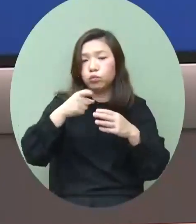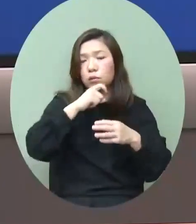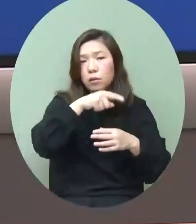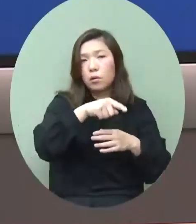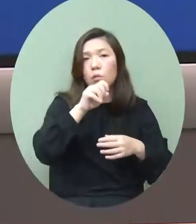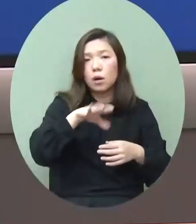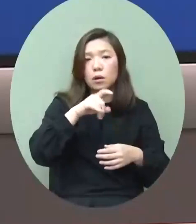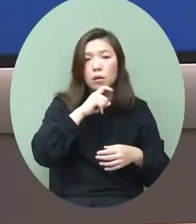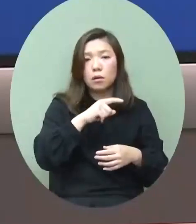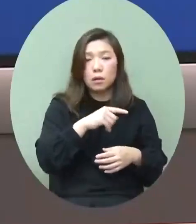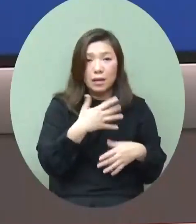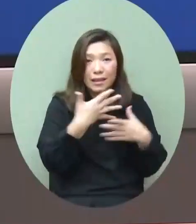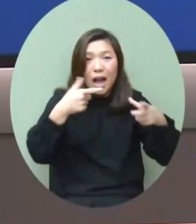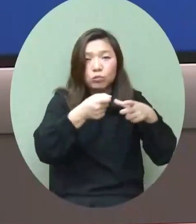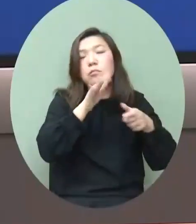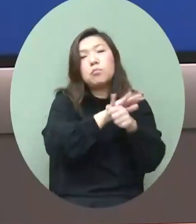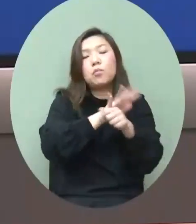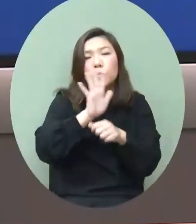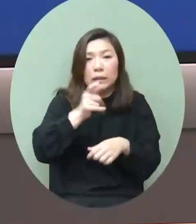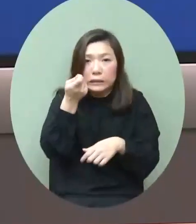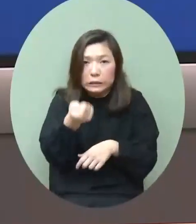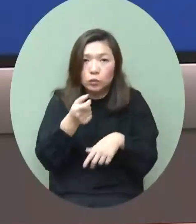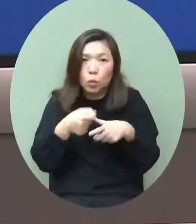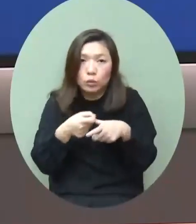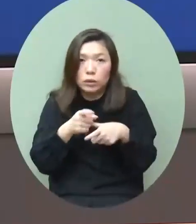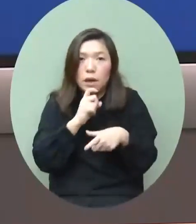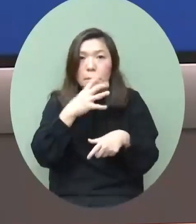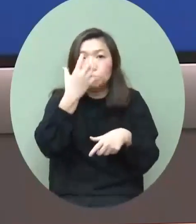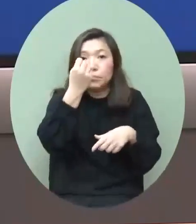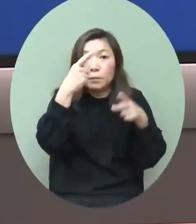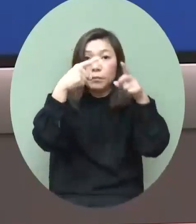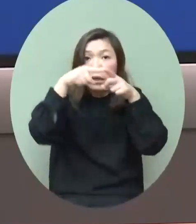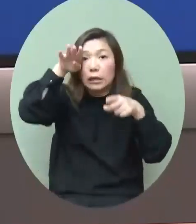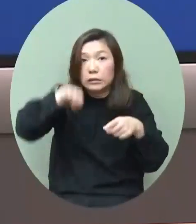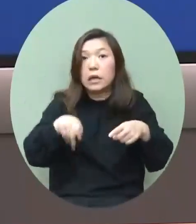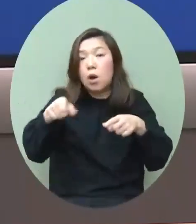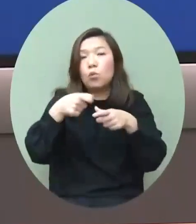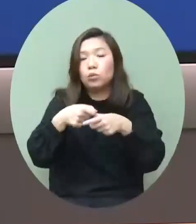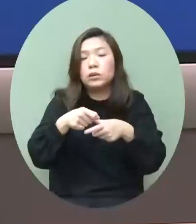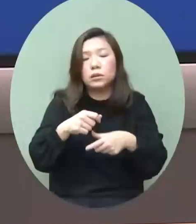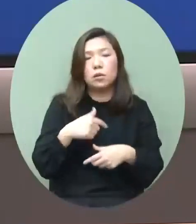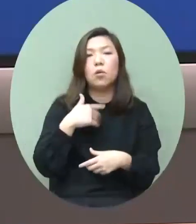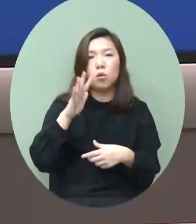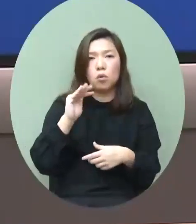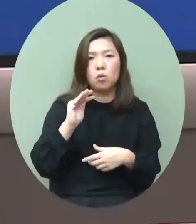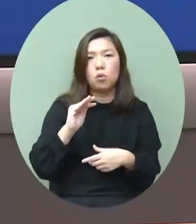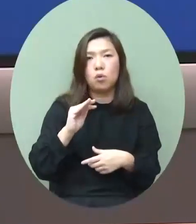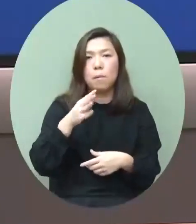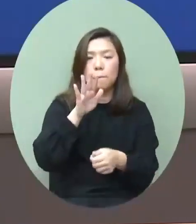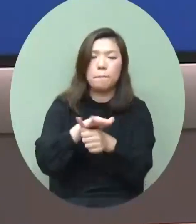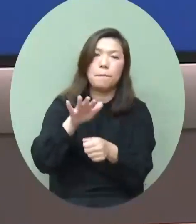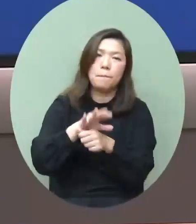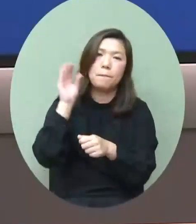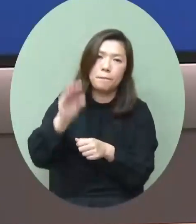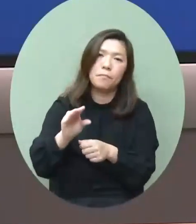不會幫那麼多但是小型即少過50個僱員我們都全數會幫忙他